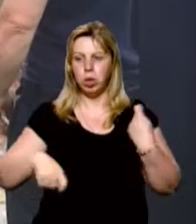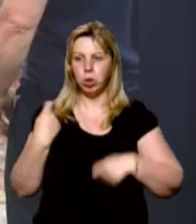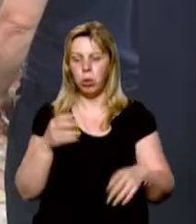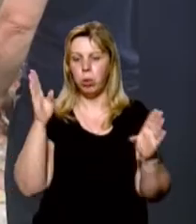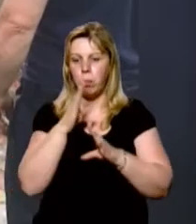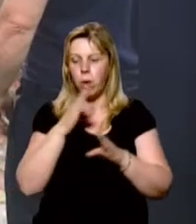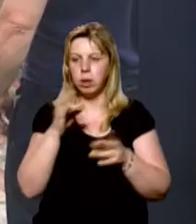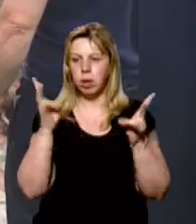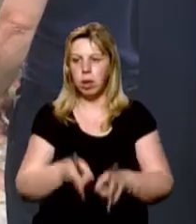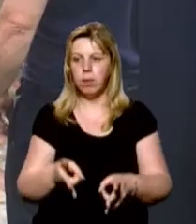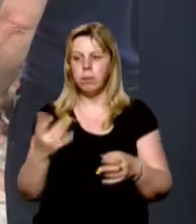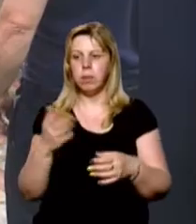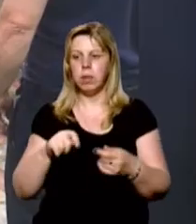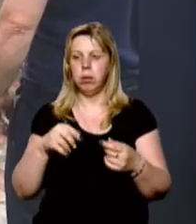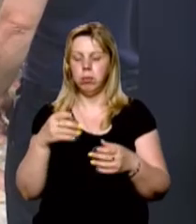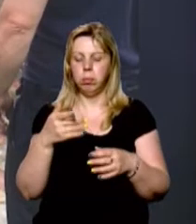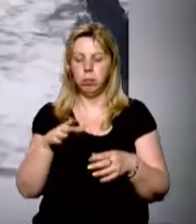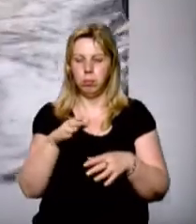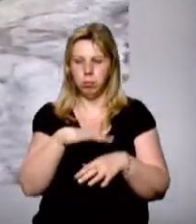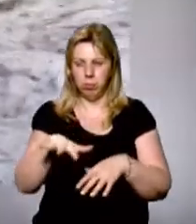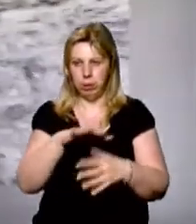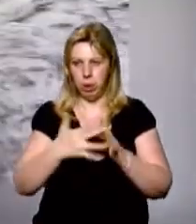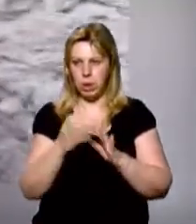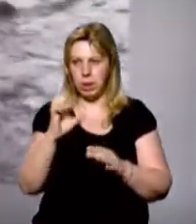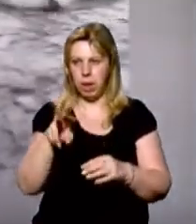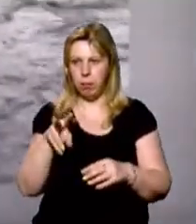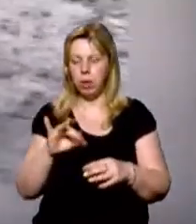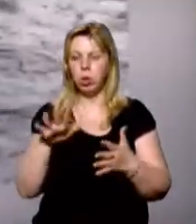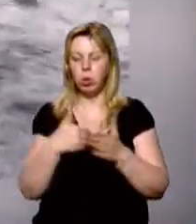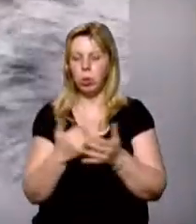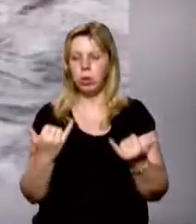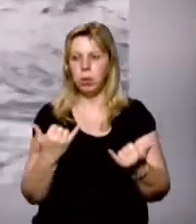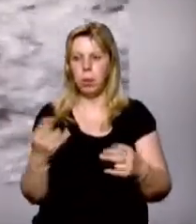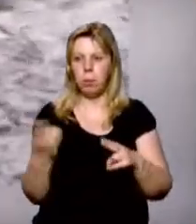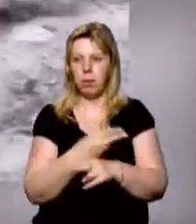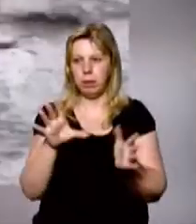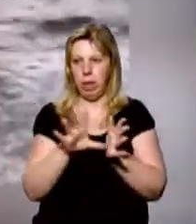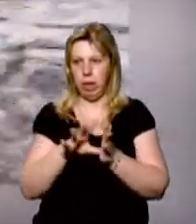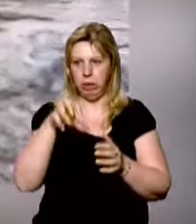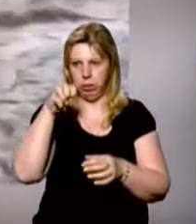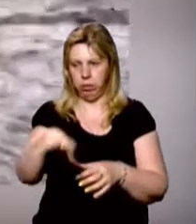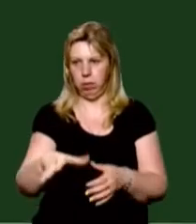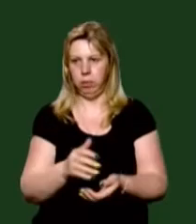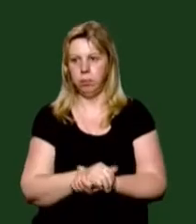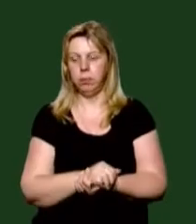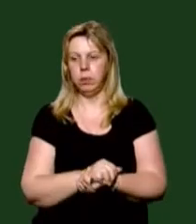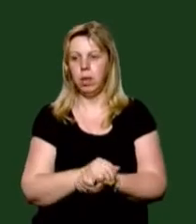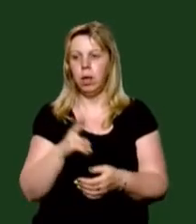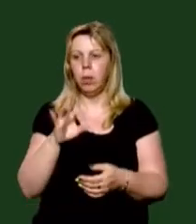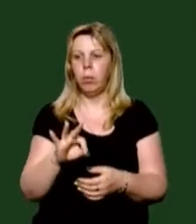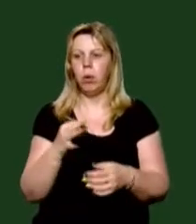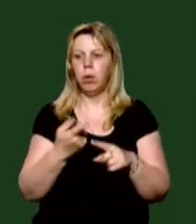негода, за словами Зелінського, завдала у присілку «Стебний». Там люди досі залишаються без електропостачання. По